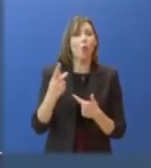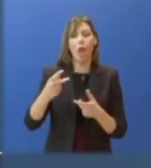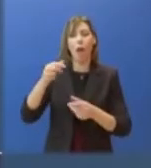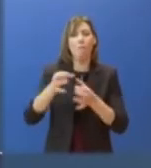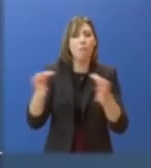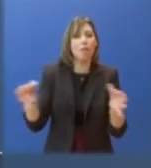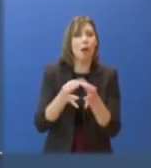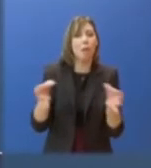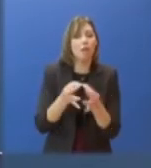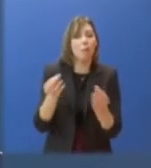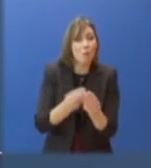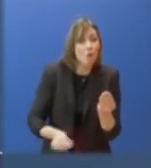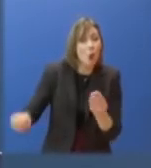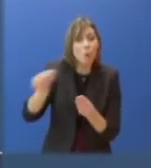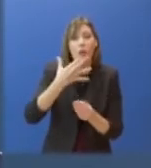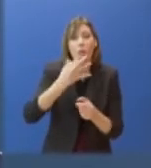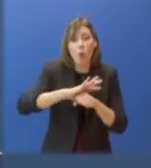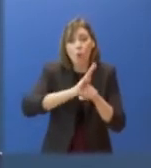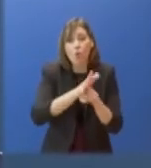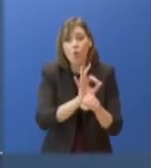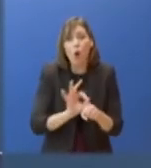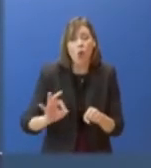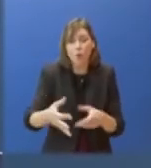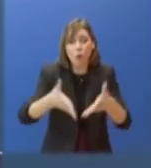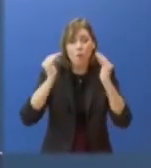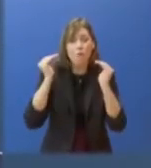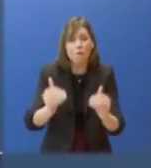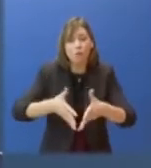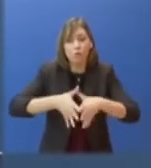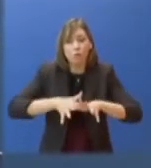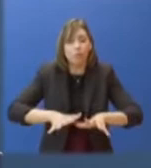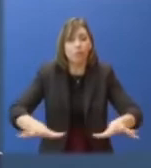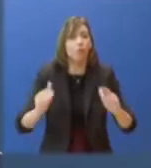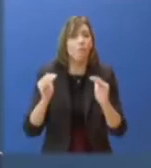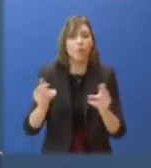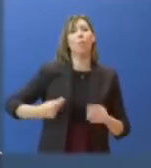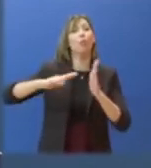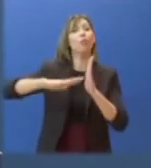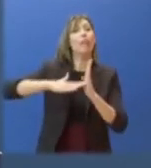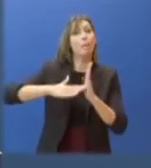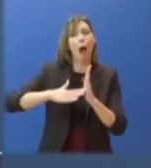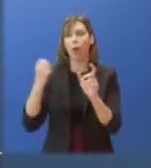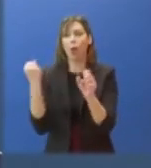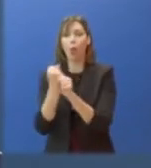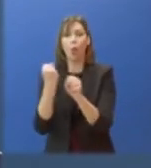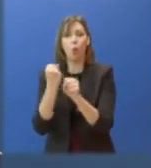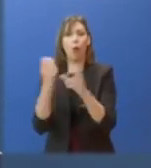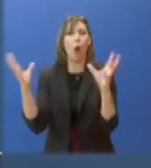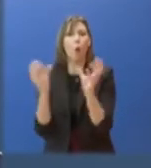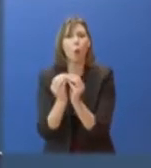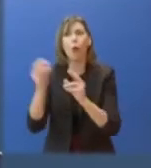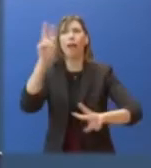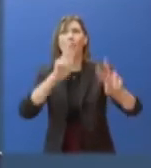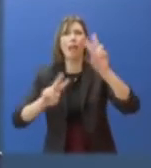η μεγάλη εικόνα είναι ότι η συντριπτική πλειοψηφία των καθηγητών ανταποκρίθηκαν, τόνισε. Επίσης, εξαιτίας των ακραίων